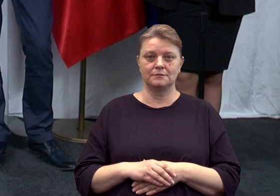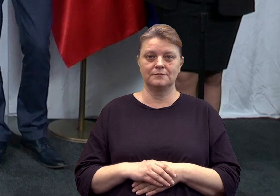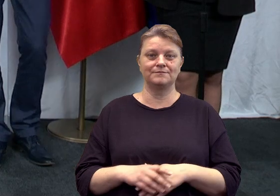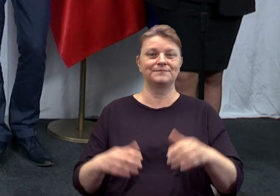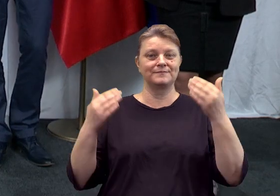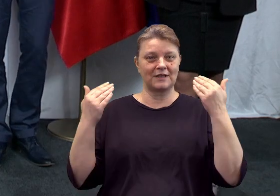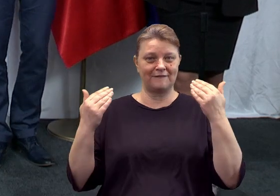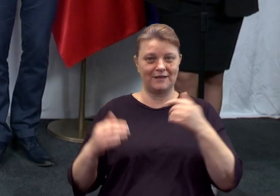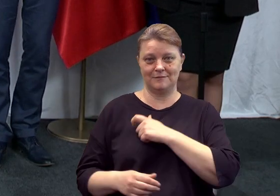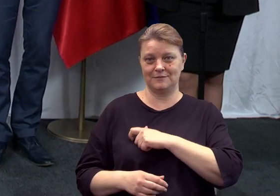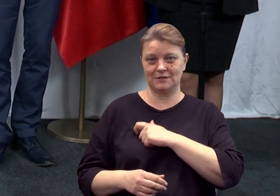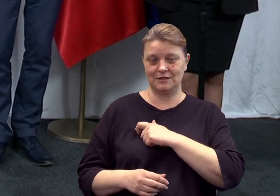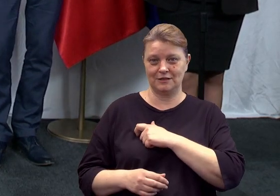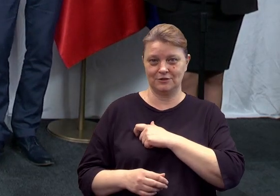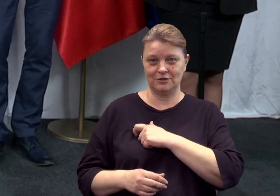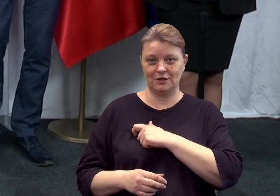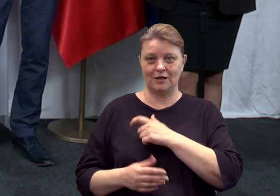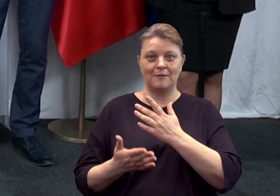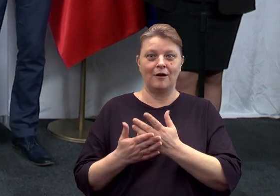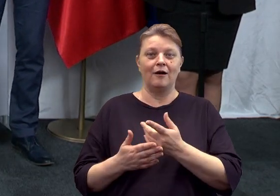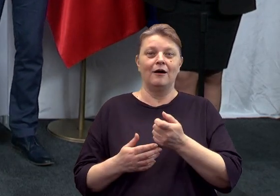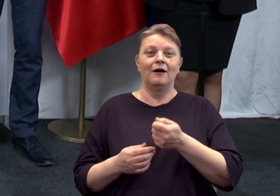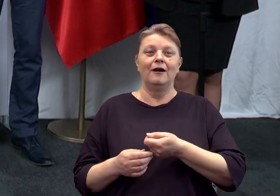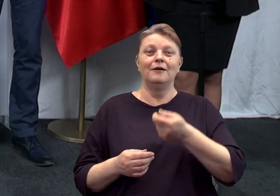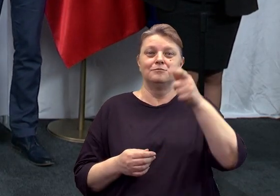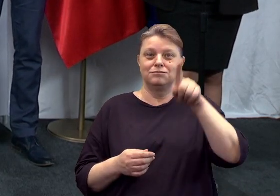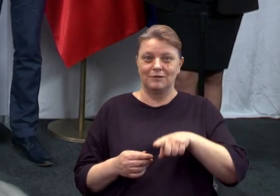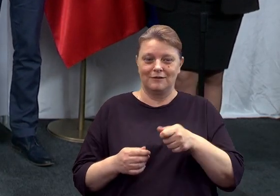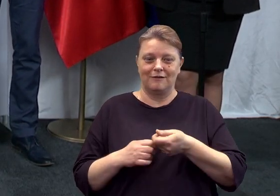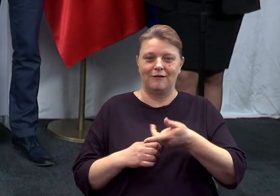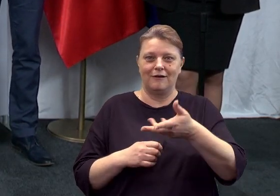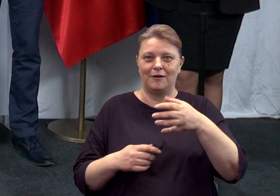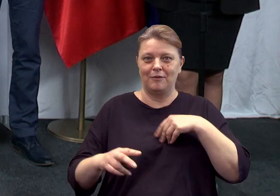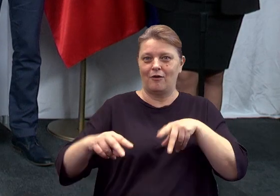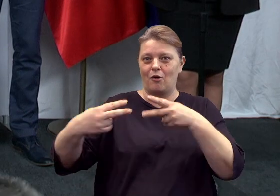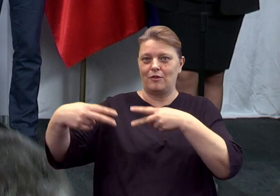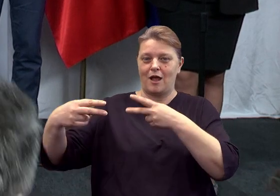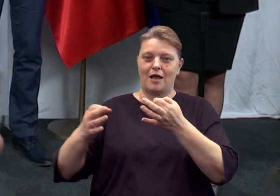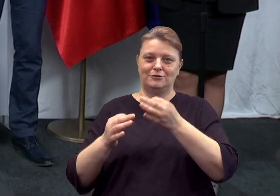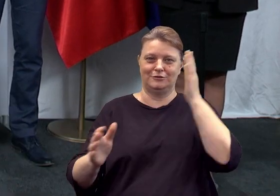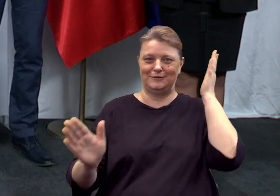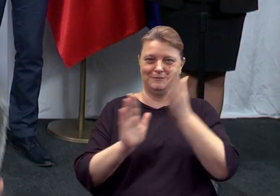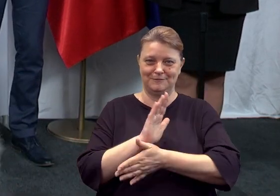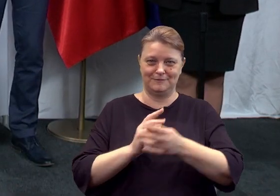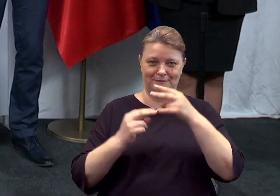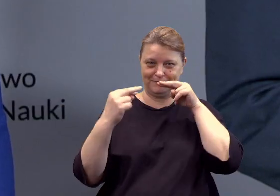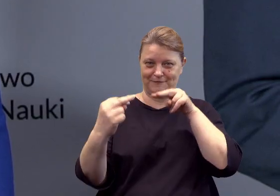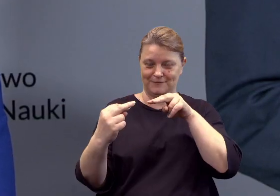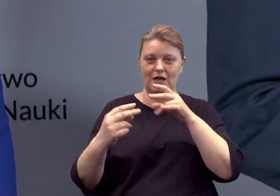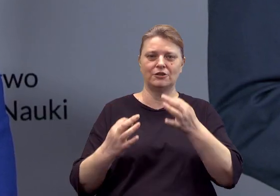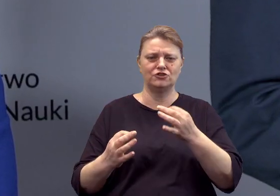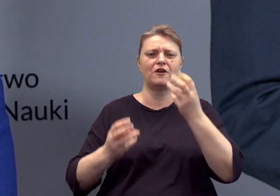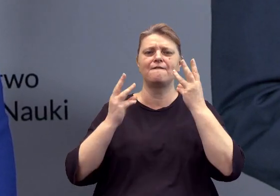Witam Państwa serdecznie, bo w miesiącach spotkaliśmy się bezpośrednio. Dzisiaj ważne spotkanie, omawialiśmy różne